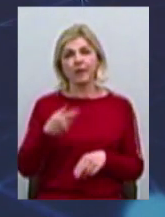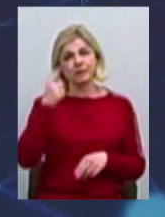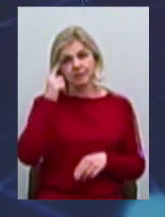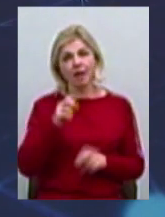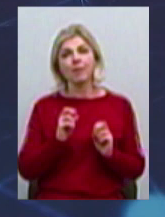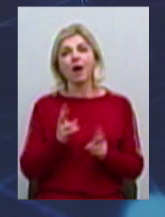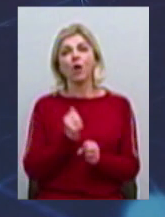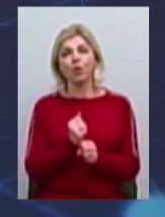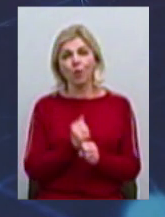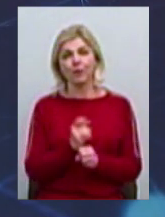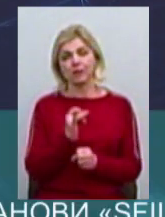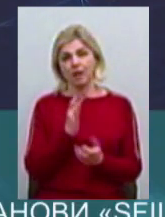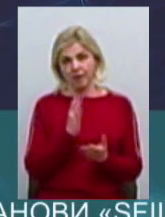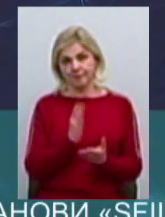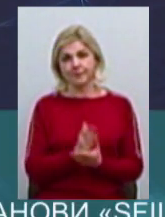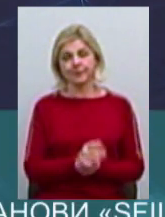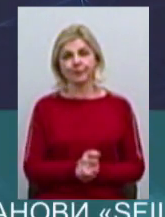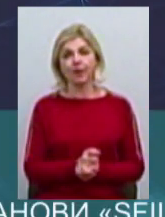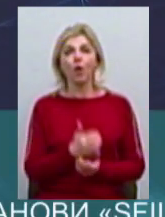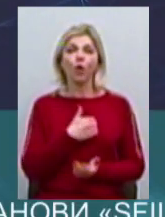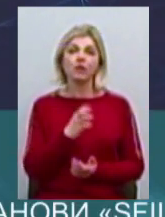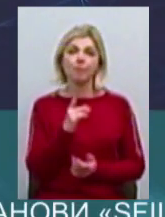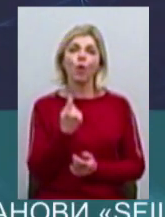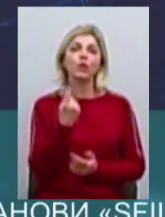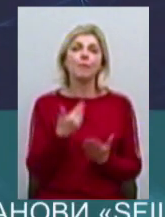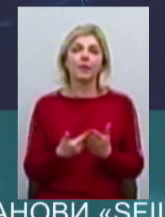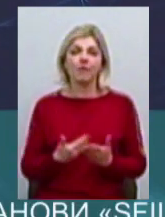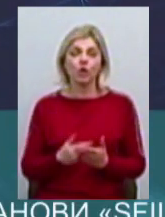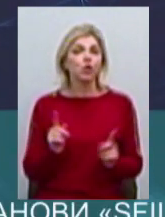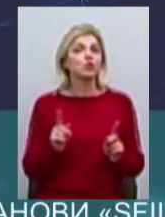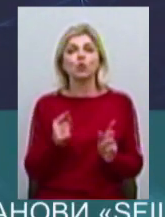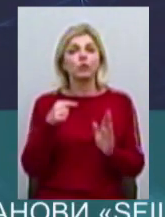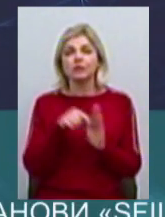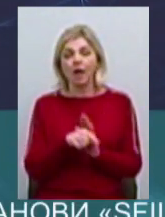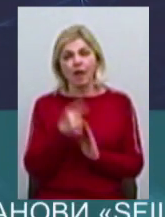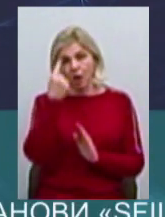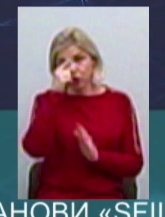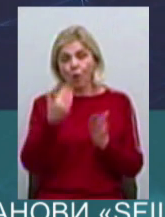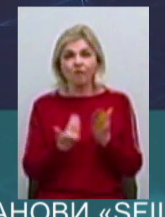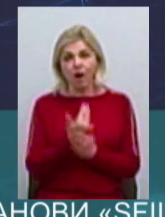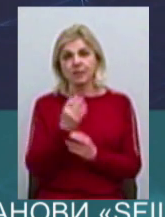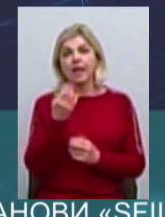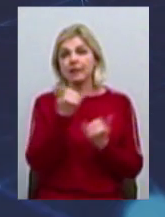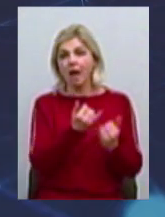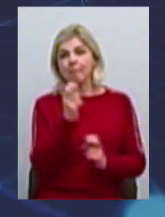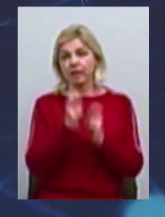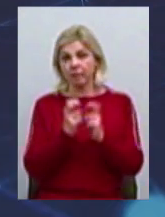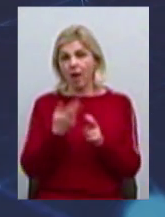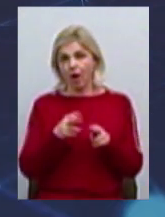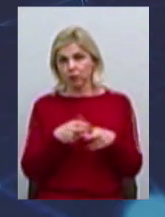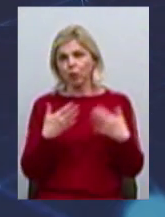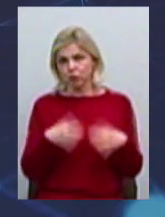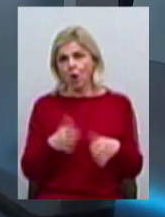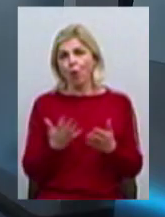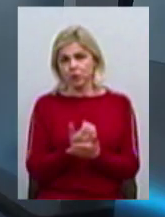і маємо хороший сексес-сторі. А можете хоча б один приклад? От що значить інновація для підприємства, котре вже певний час і успішно